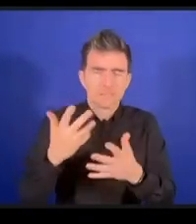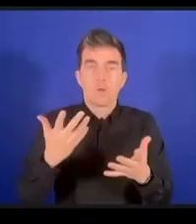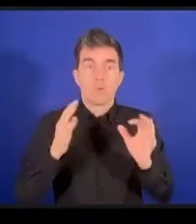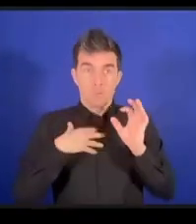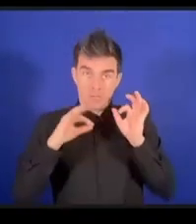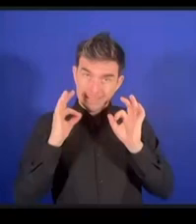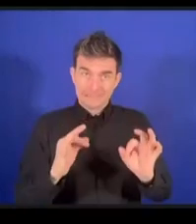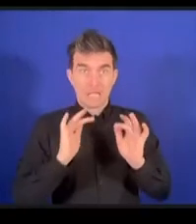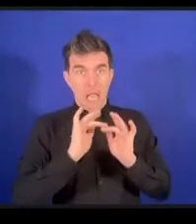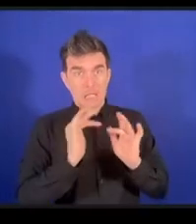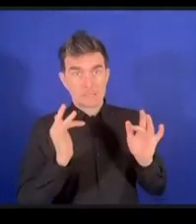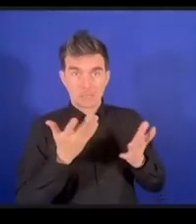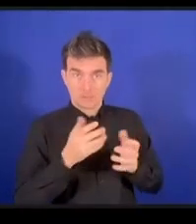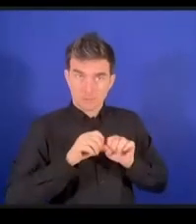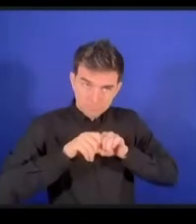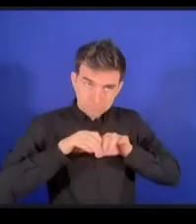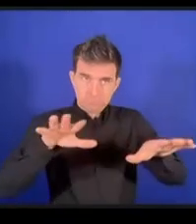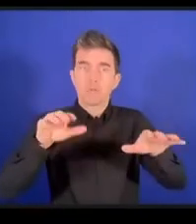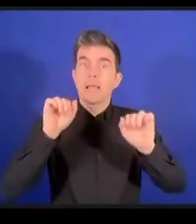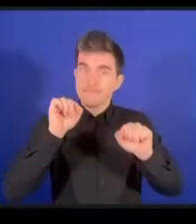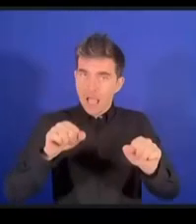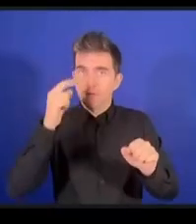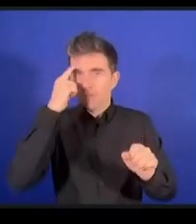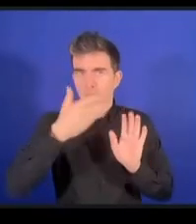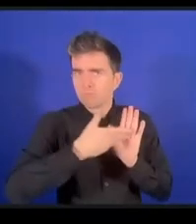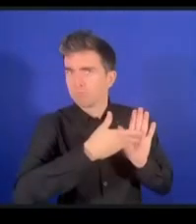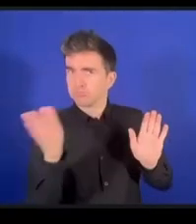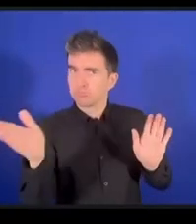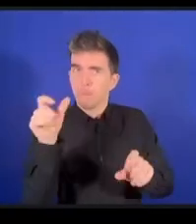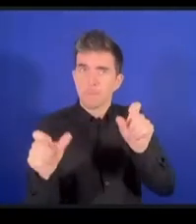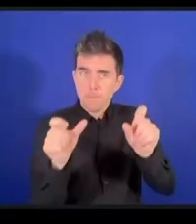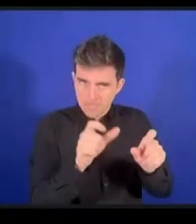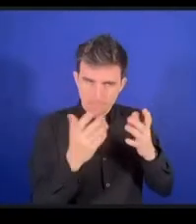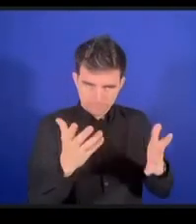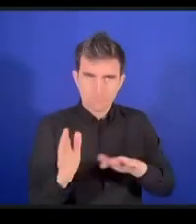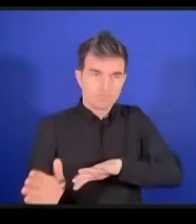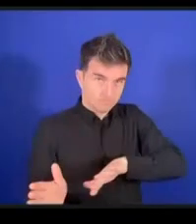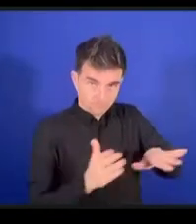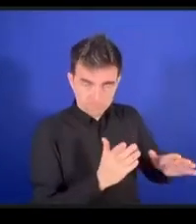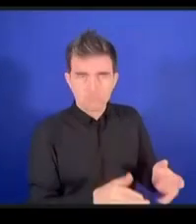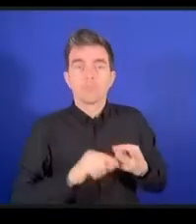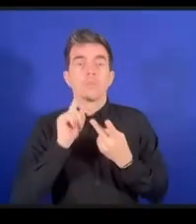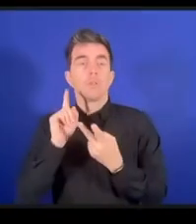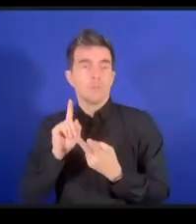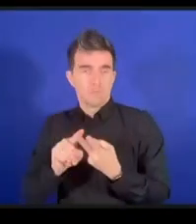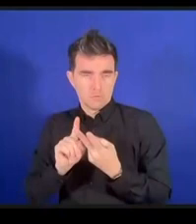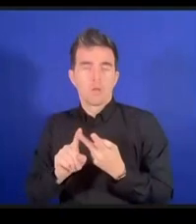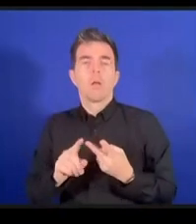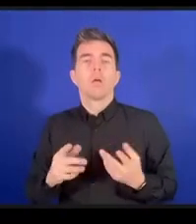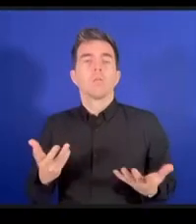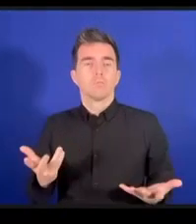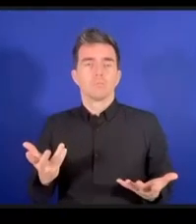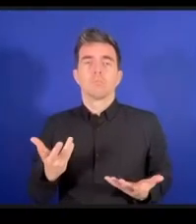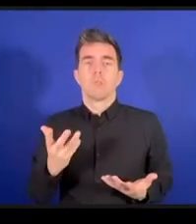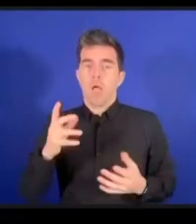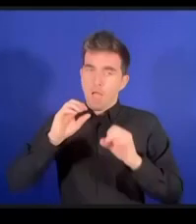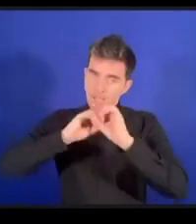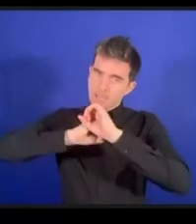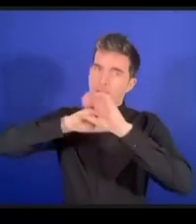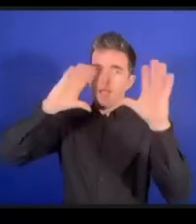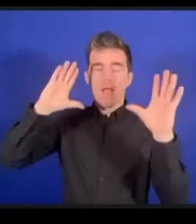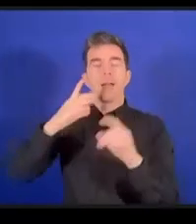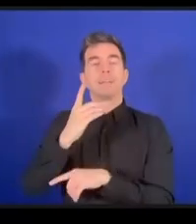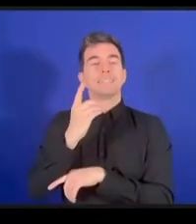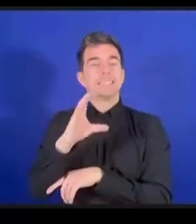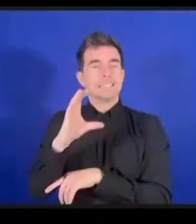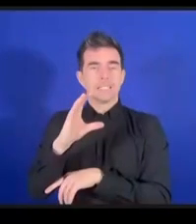最後に言われたことでDCをまとめればインターネットガバナンスがやはりリフレクティブプラ